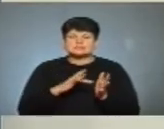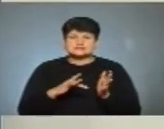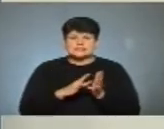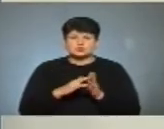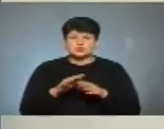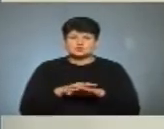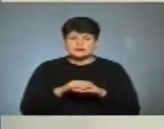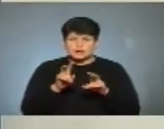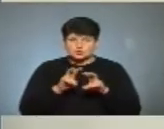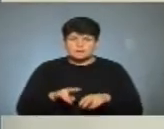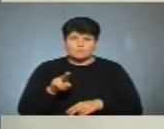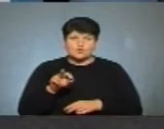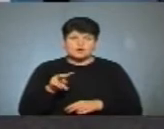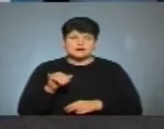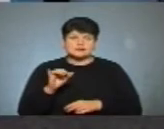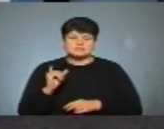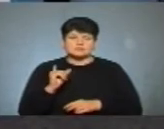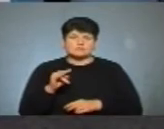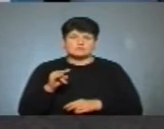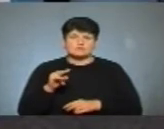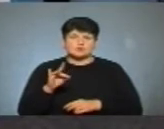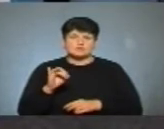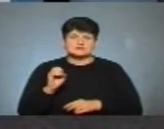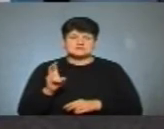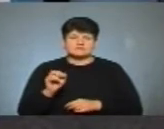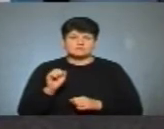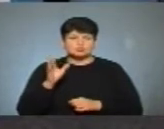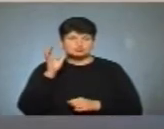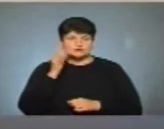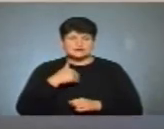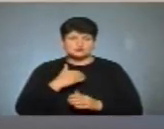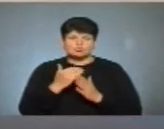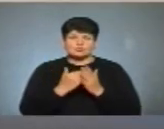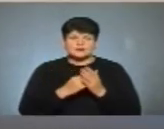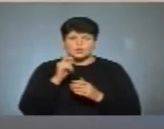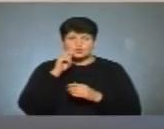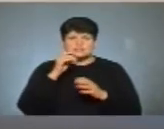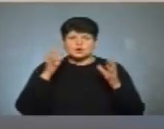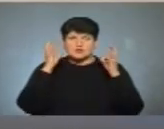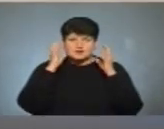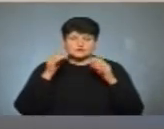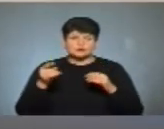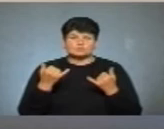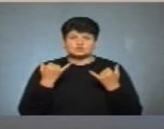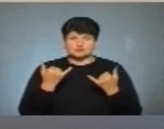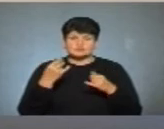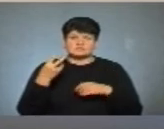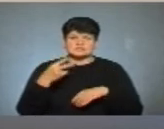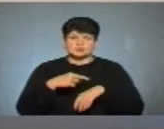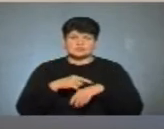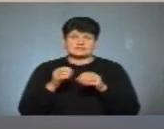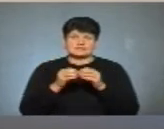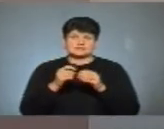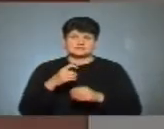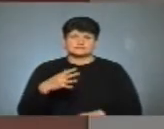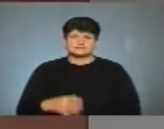досліджень «Поліс» Ігорем Проциком. Ви можете прослухати нашу програму на українському радіо «Тернопіль» сьогодні о 20.10.